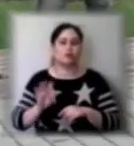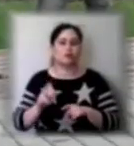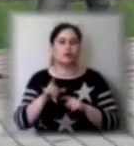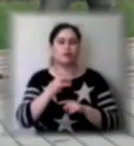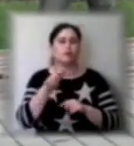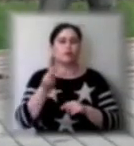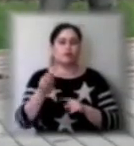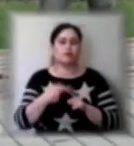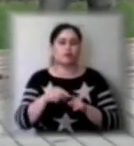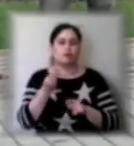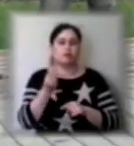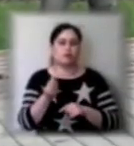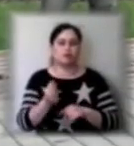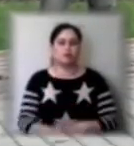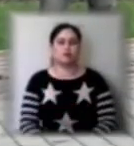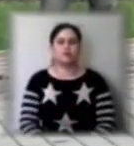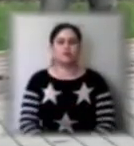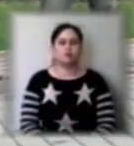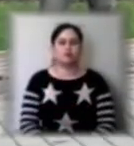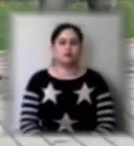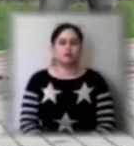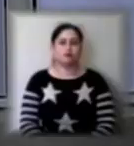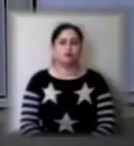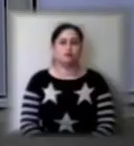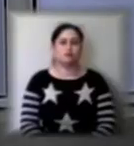Анна Тон, Вадислав Купрєєв, новини на Суспільному, Херсон.